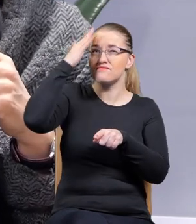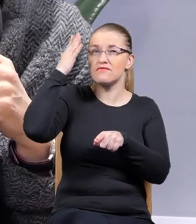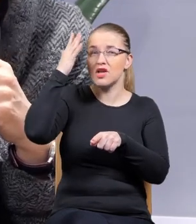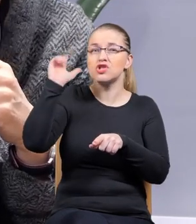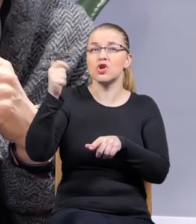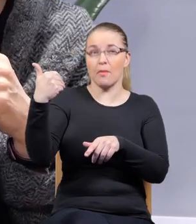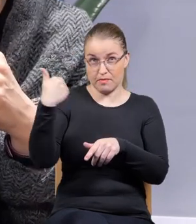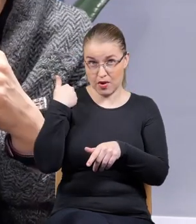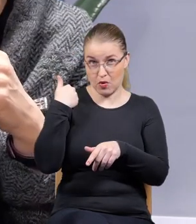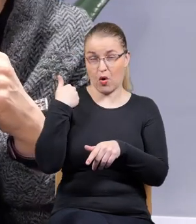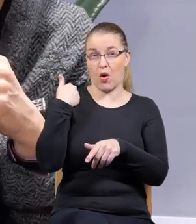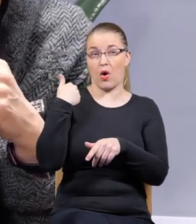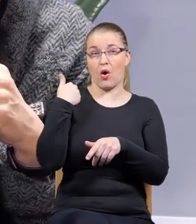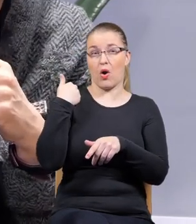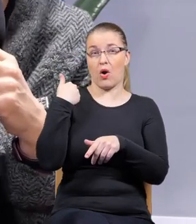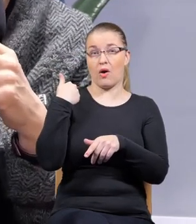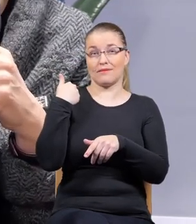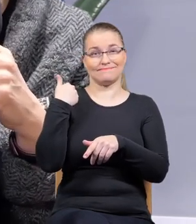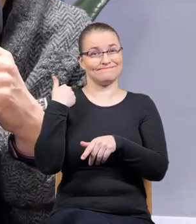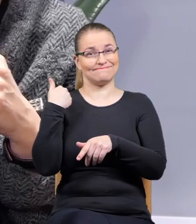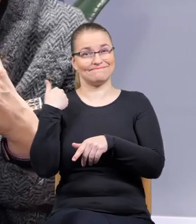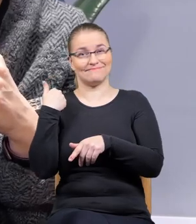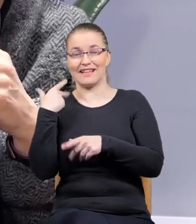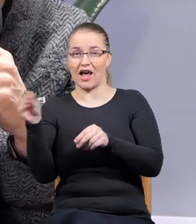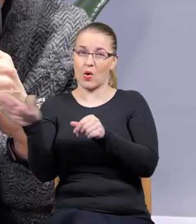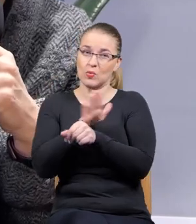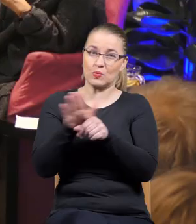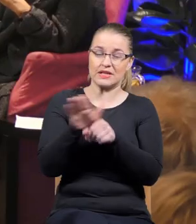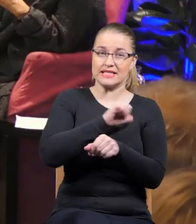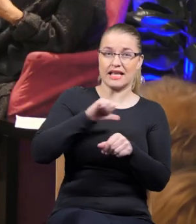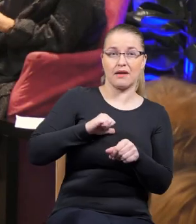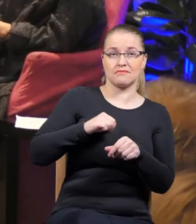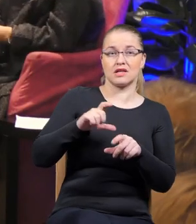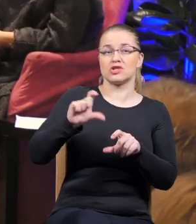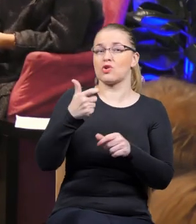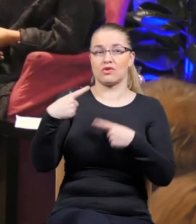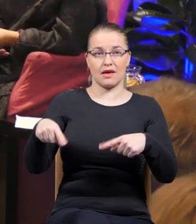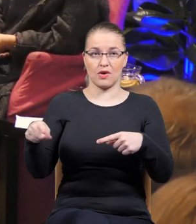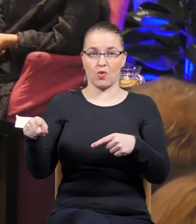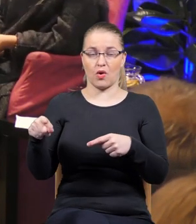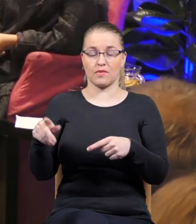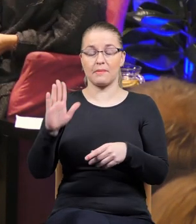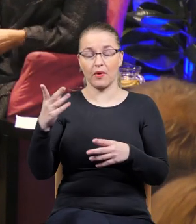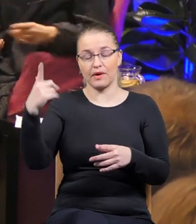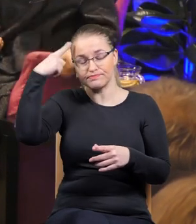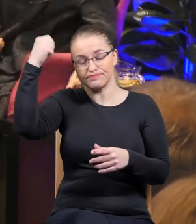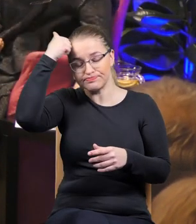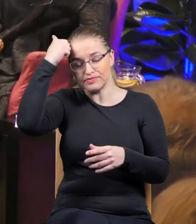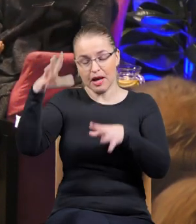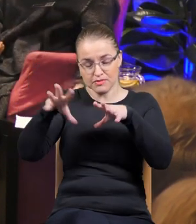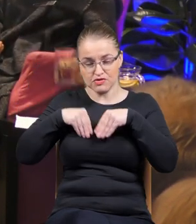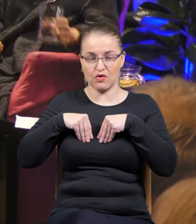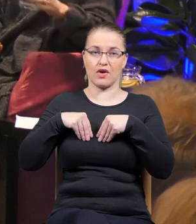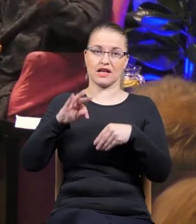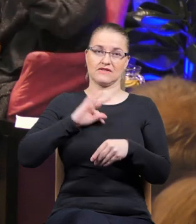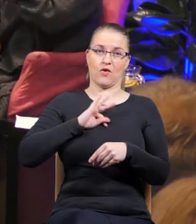a które wchodzą potem do pamiętania, do pamięci, prawda? Martin, z tego, co zrozumiałam, Olga